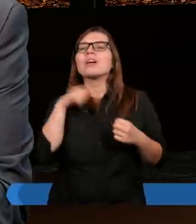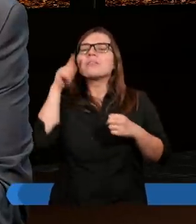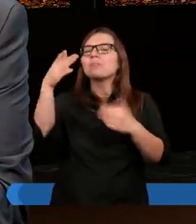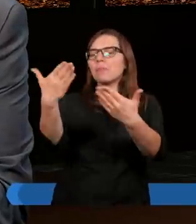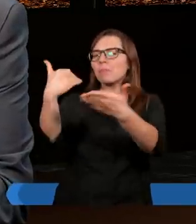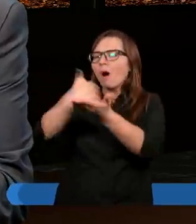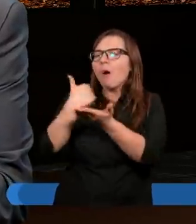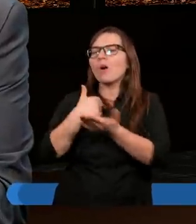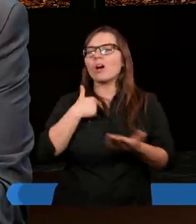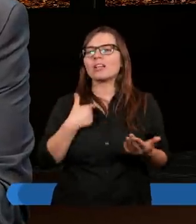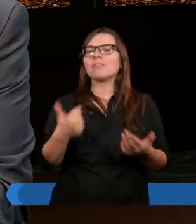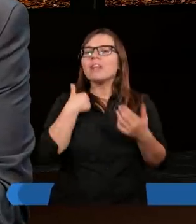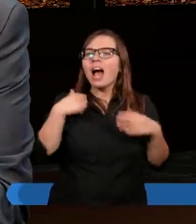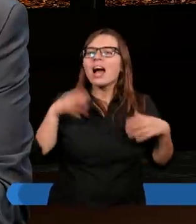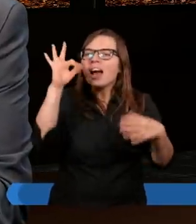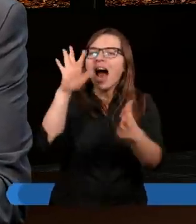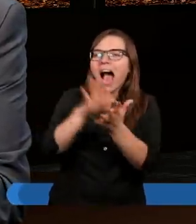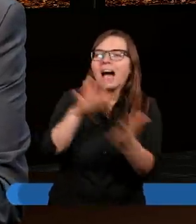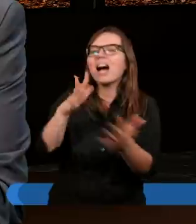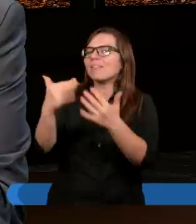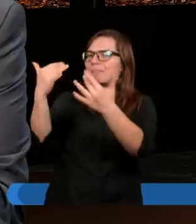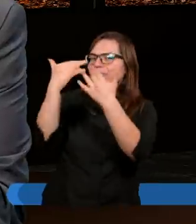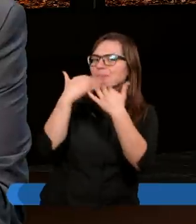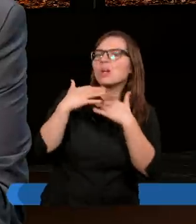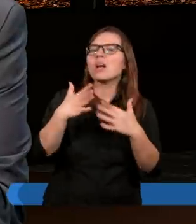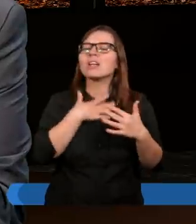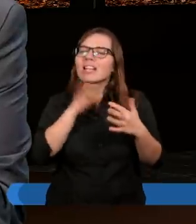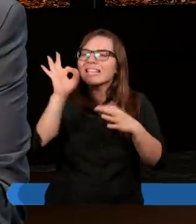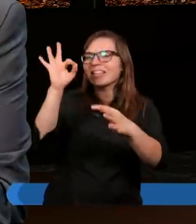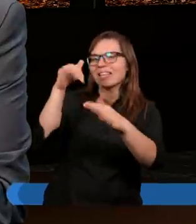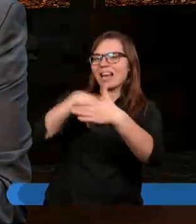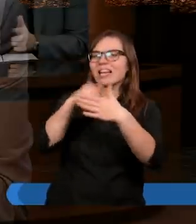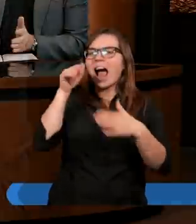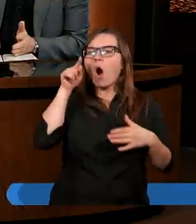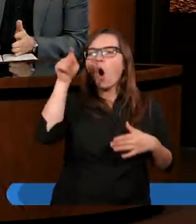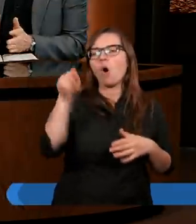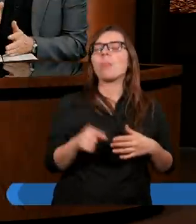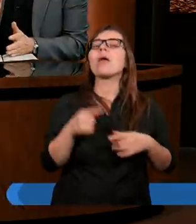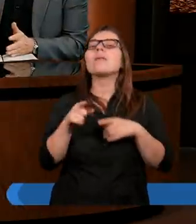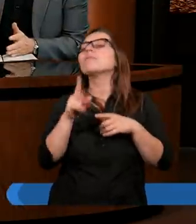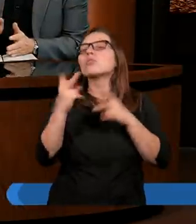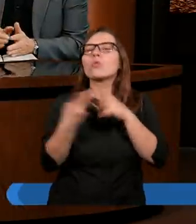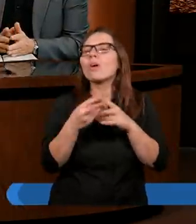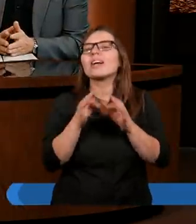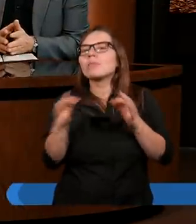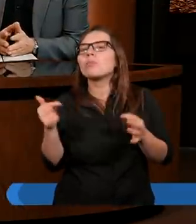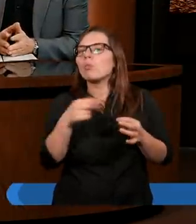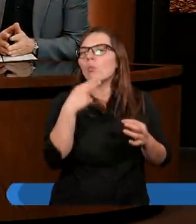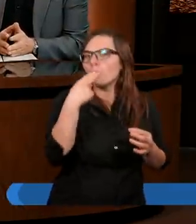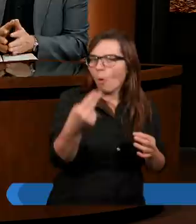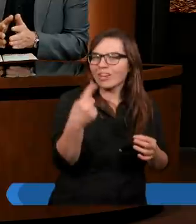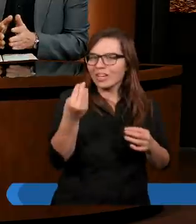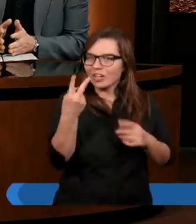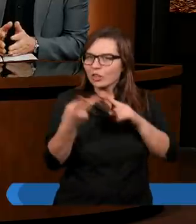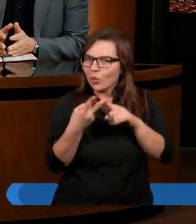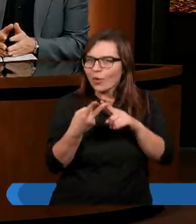wpaczony w Chrystusa, wpaczony w Jego charakter i chcę postępować tak jak On. Natomiast drugi wymiar, muszę powiedzieć, drugi